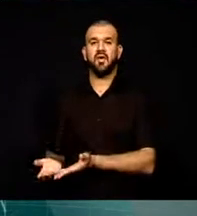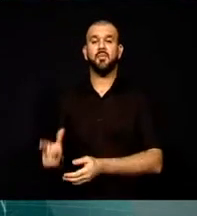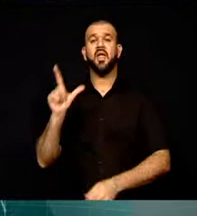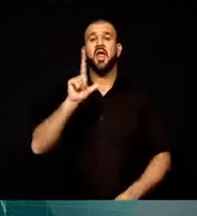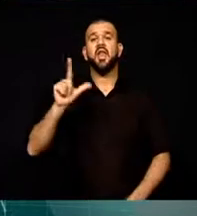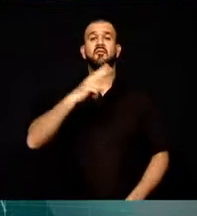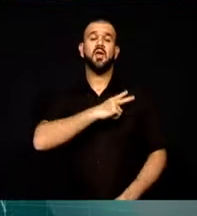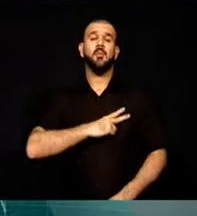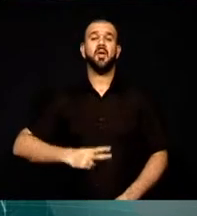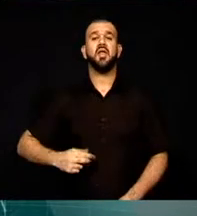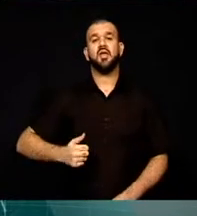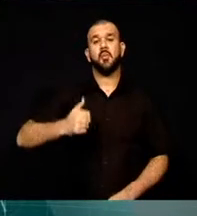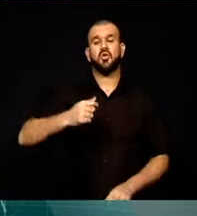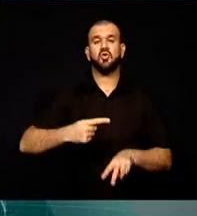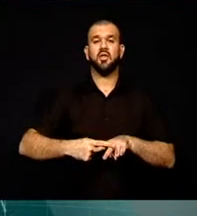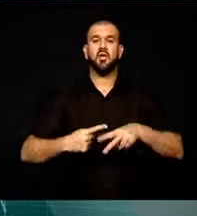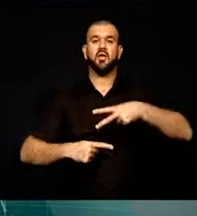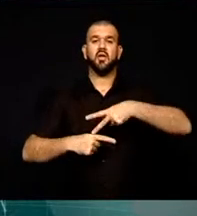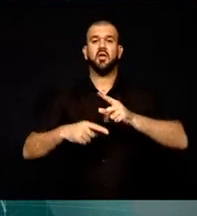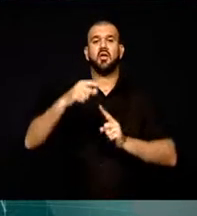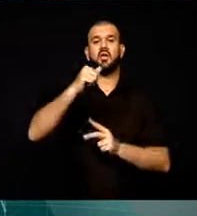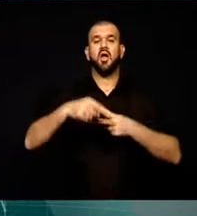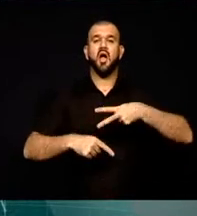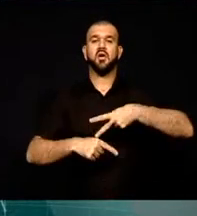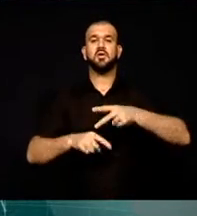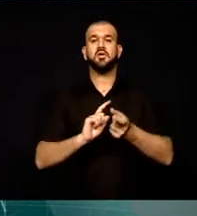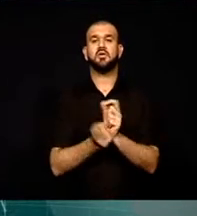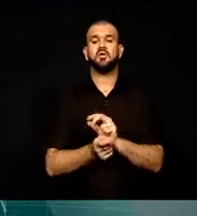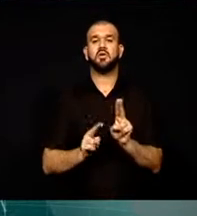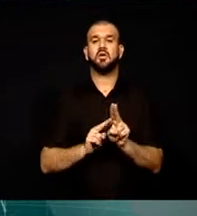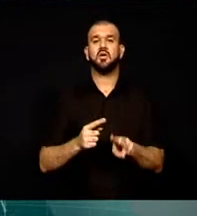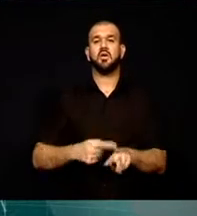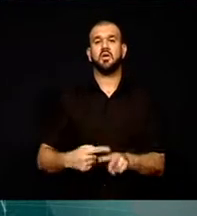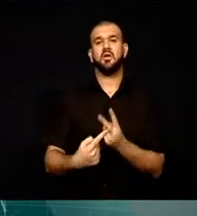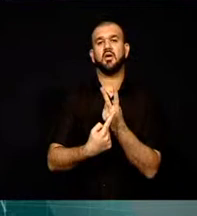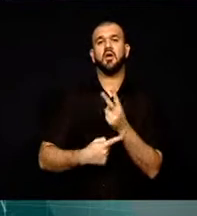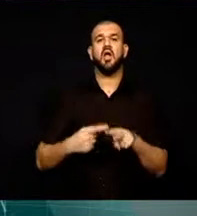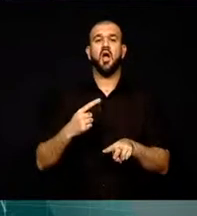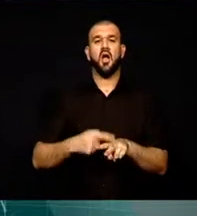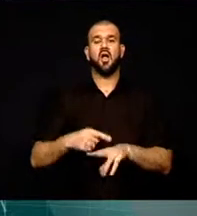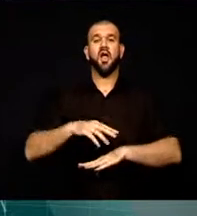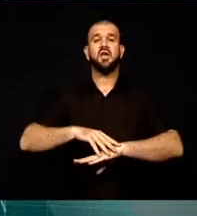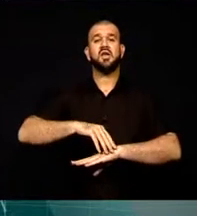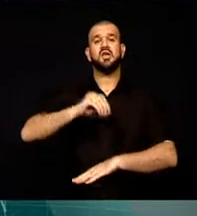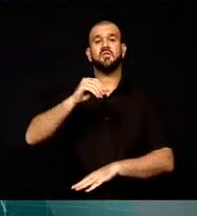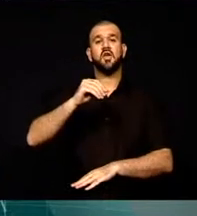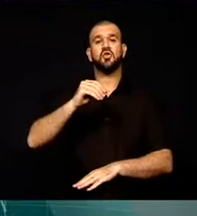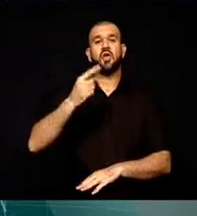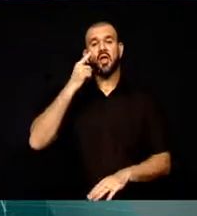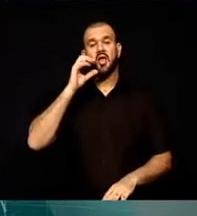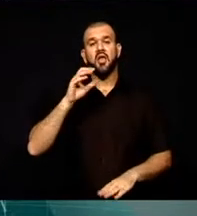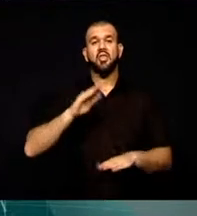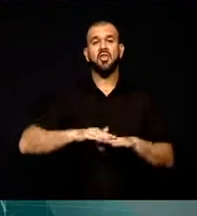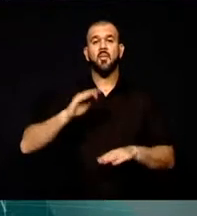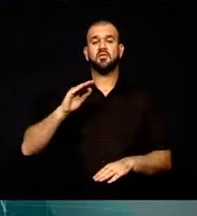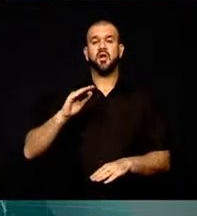Lefke Belediye Başkanı Aziz Kaya'ya İsveç temaslarında Lefke Turizm